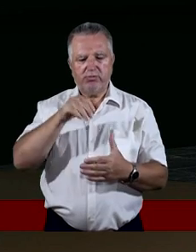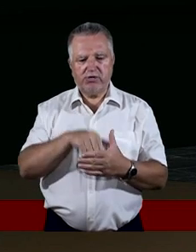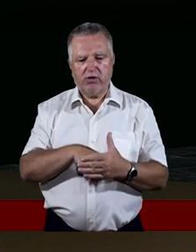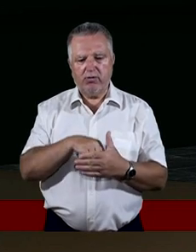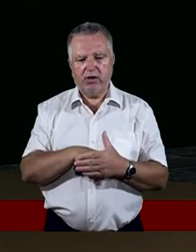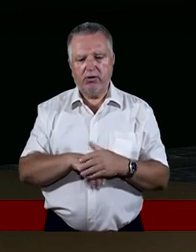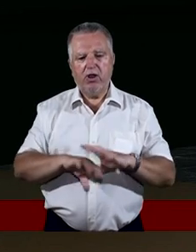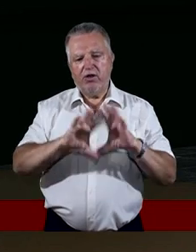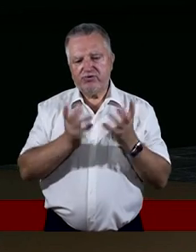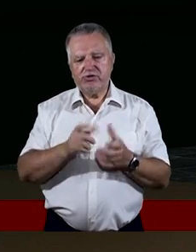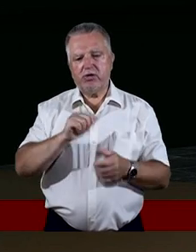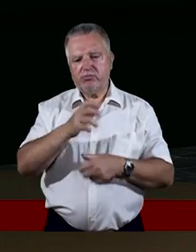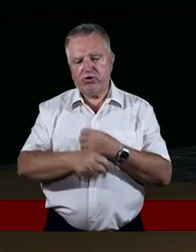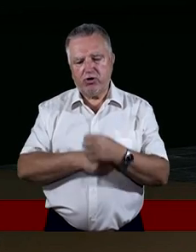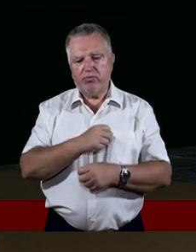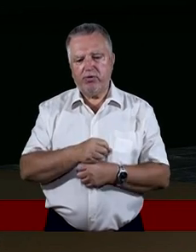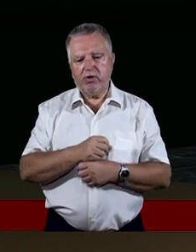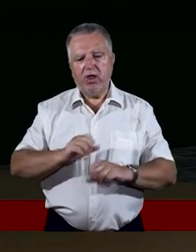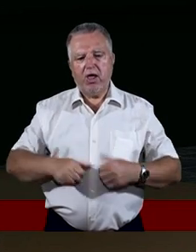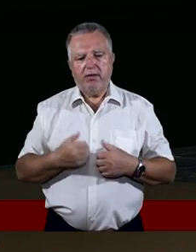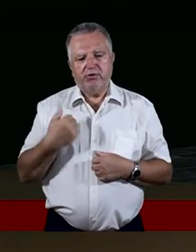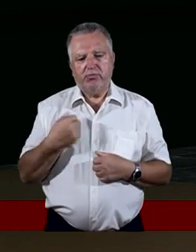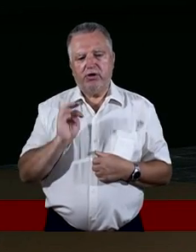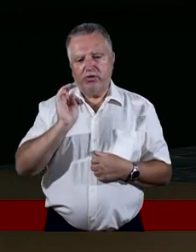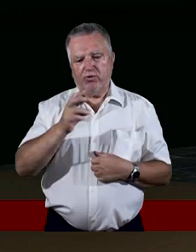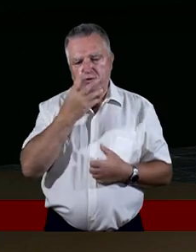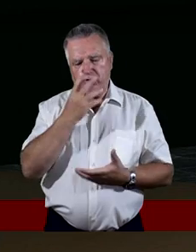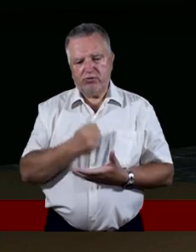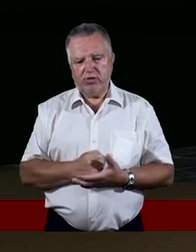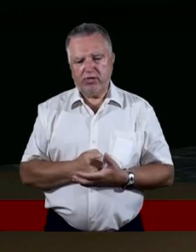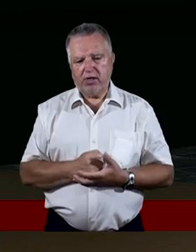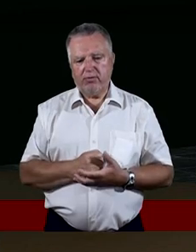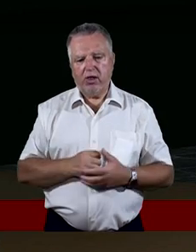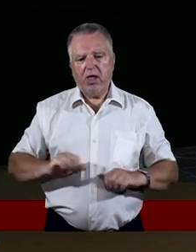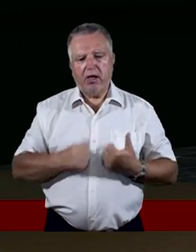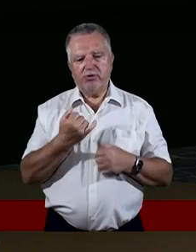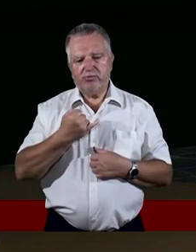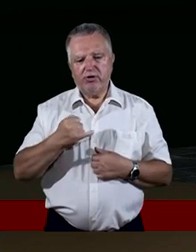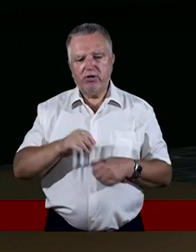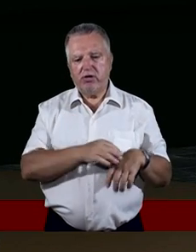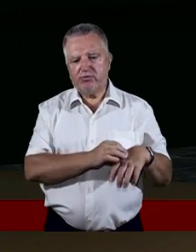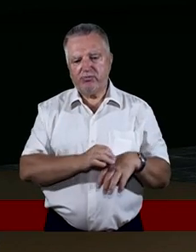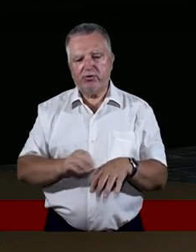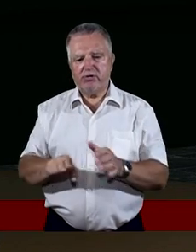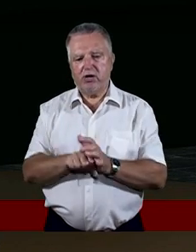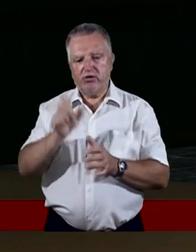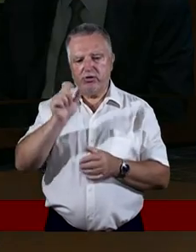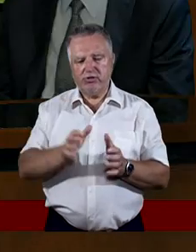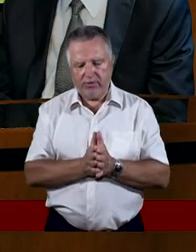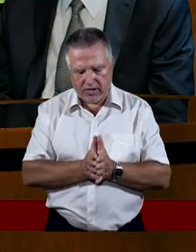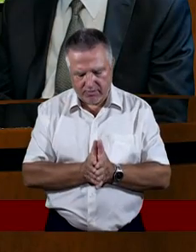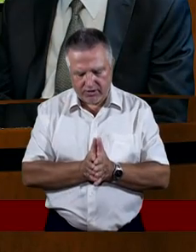wszystkim, co robimy, żebyśmy byli Twoimi świadkami i żebyśmy innych przyprowadzali do Ciebie.